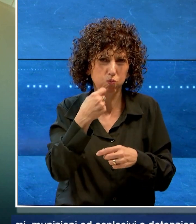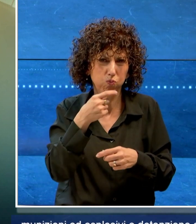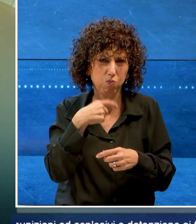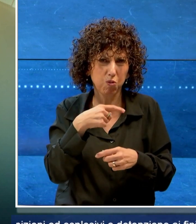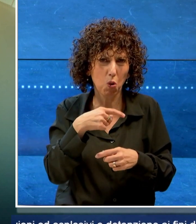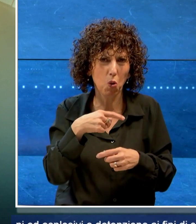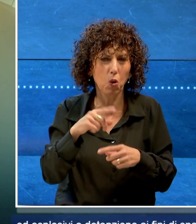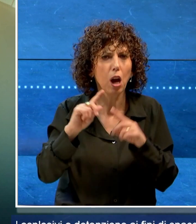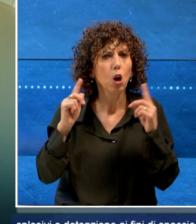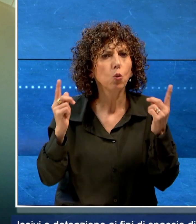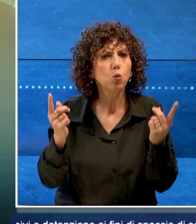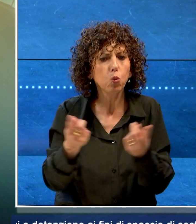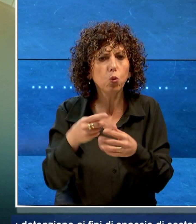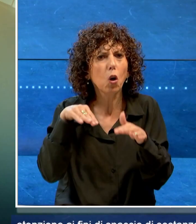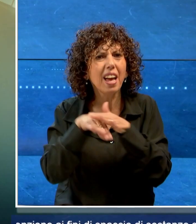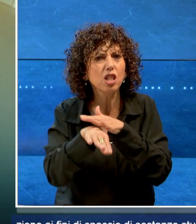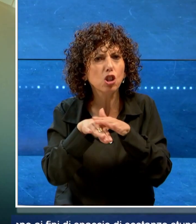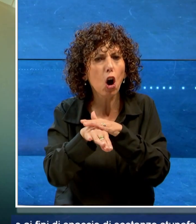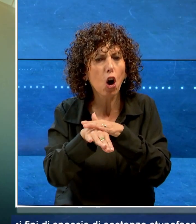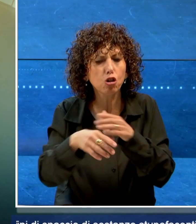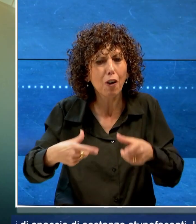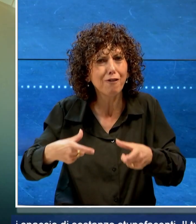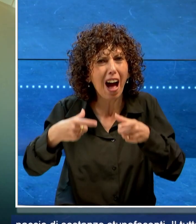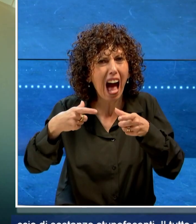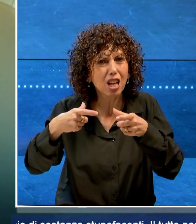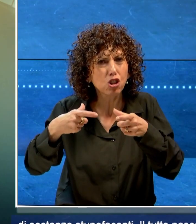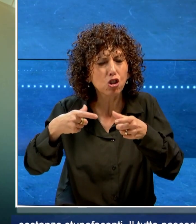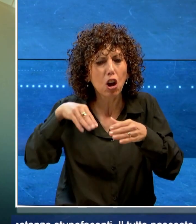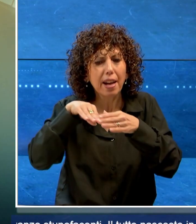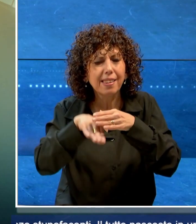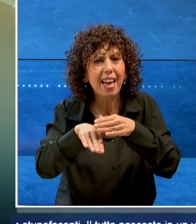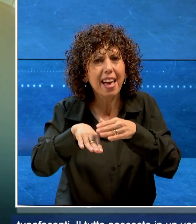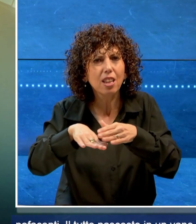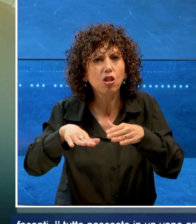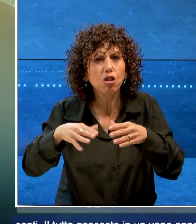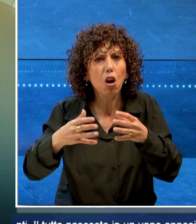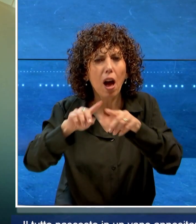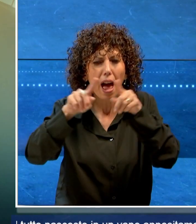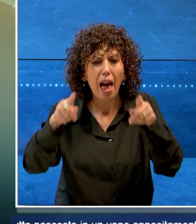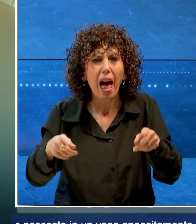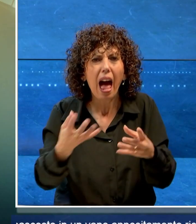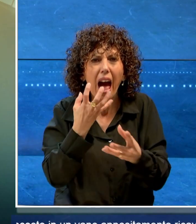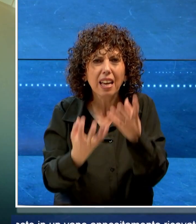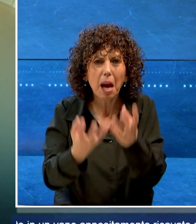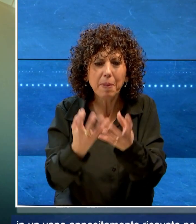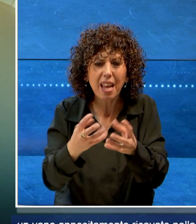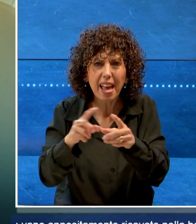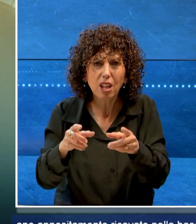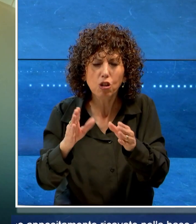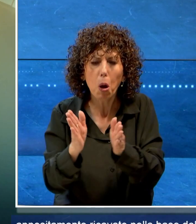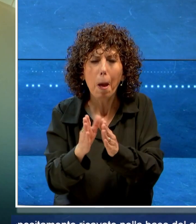stupefacenti. Il tutto nascosto in un vaso ricavato nella base del caminetto, a cui si accedeva